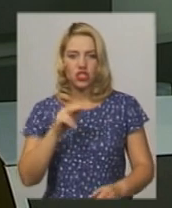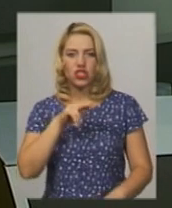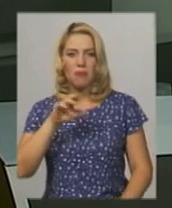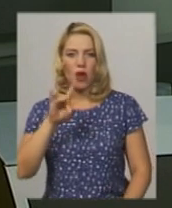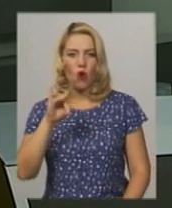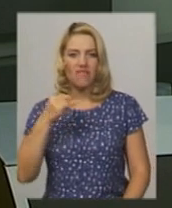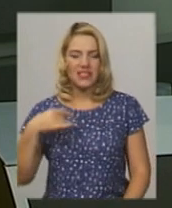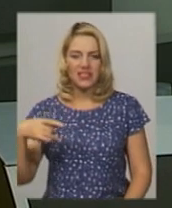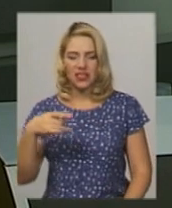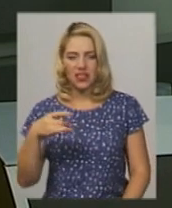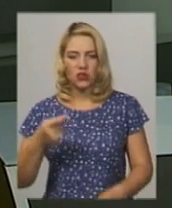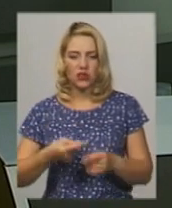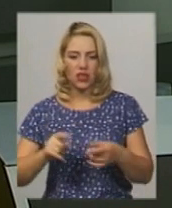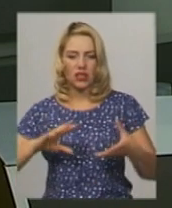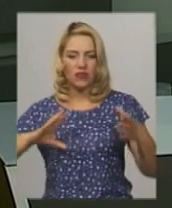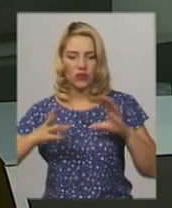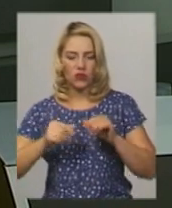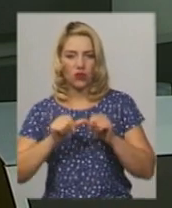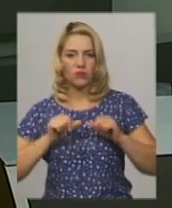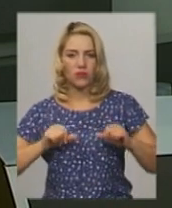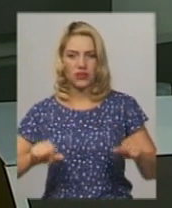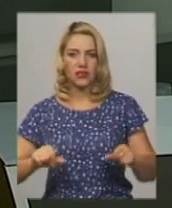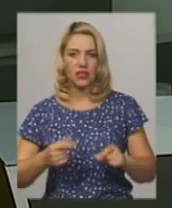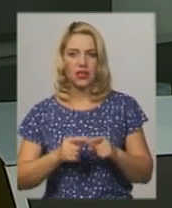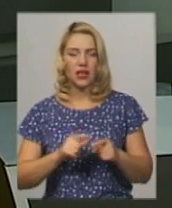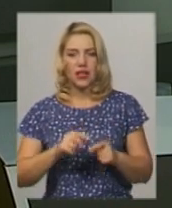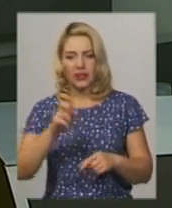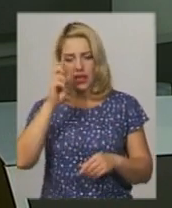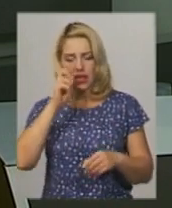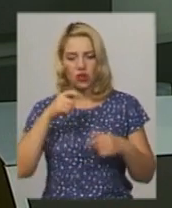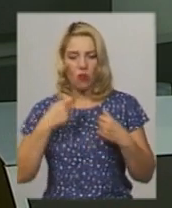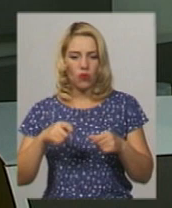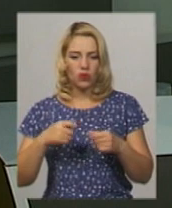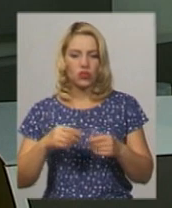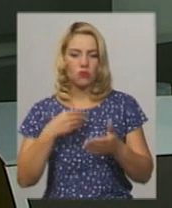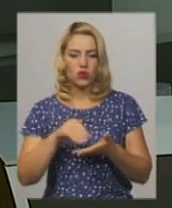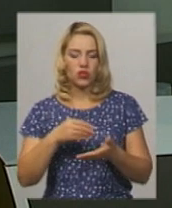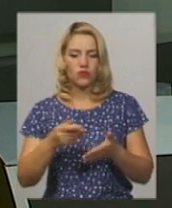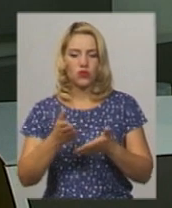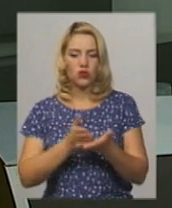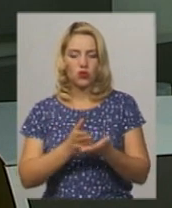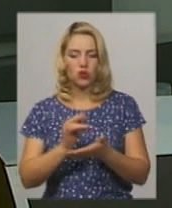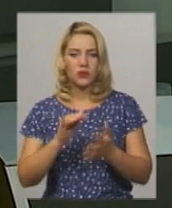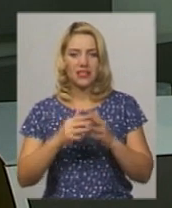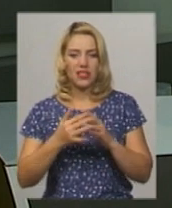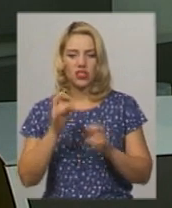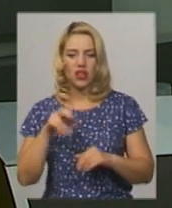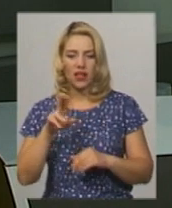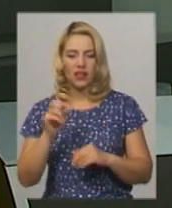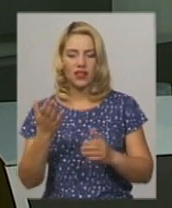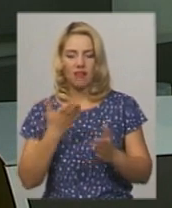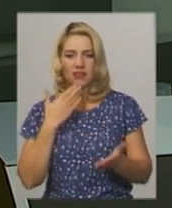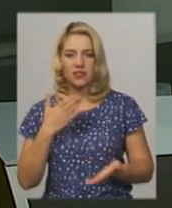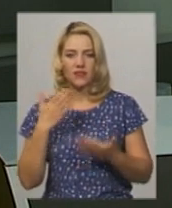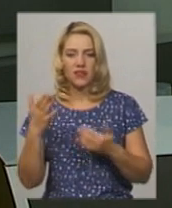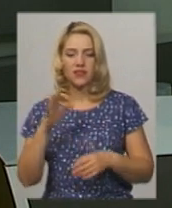висновку дійшла комісія в складі п'яти працівників Держпродспоживслужби і Селищної ради, яка на звернення Володимира Олійника виїжджала